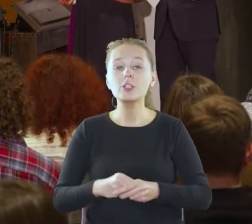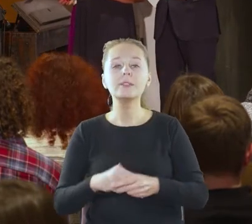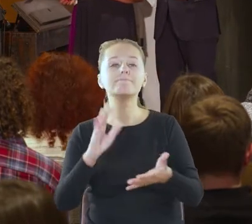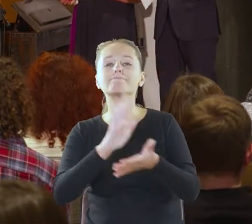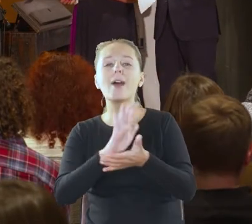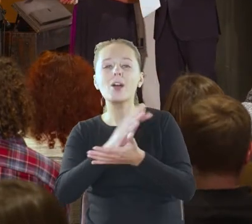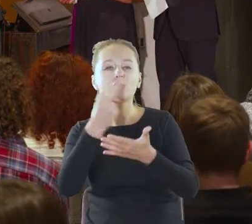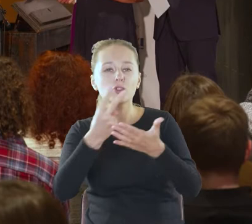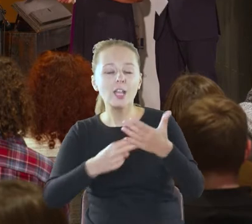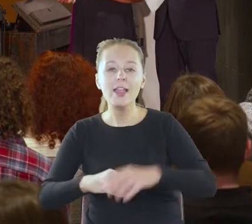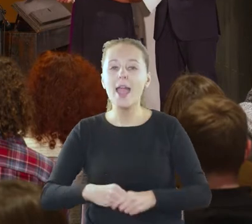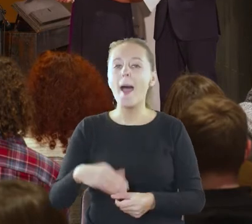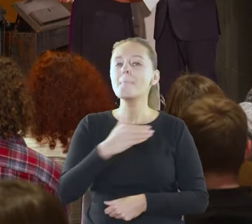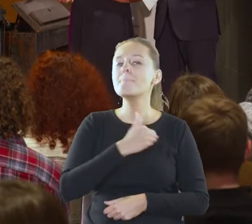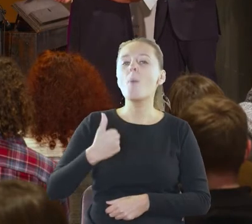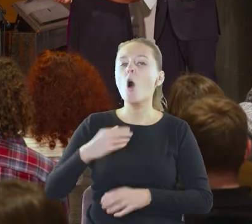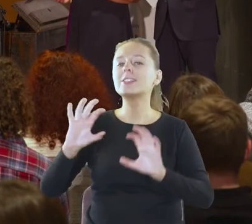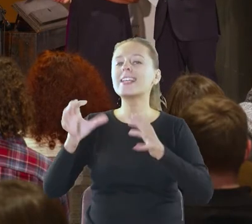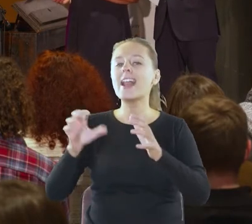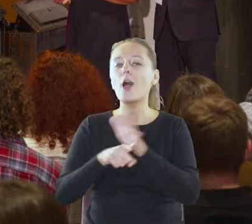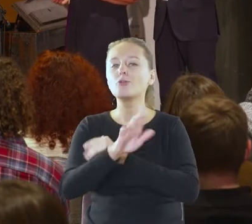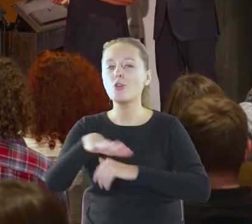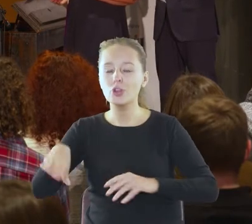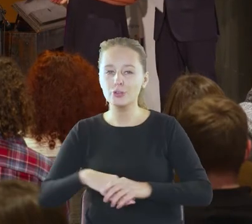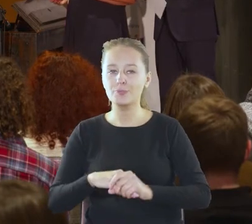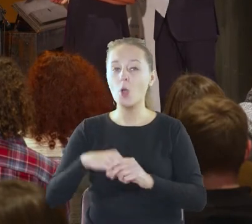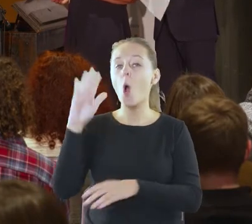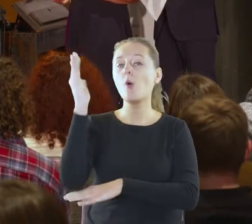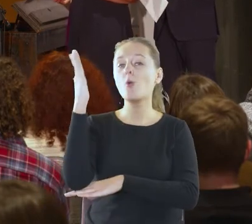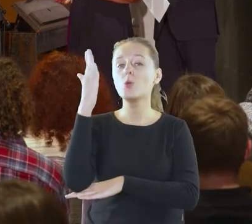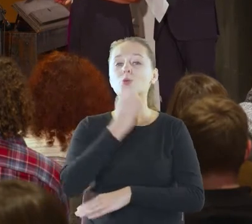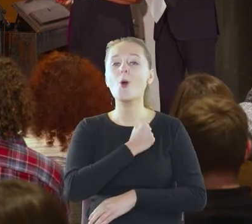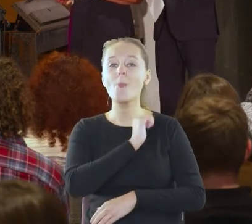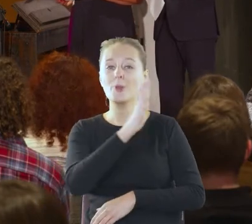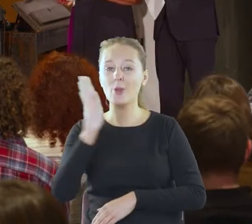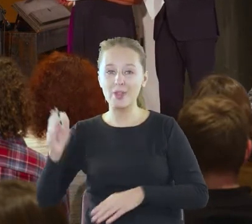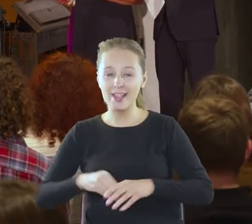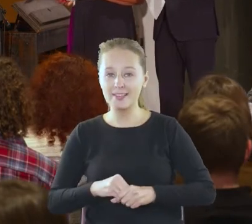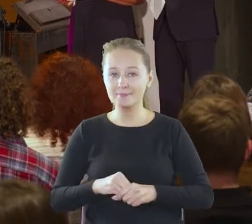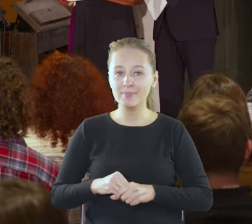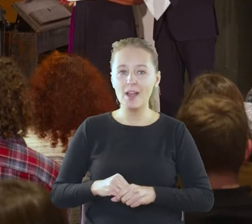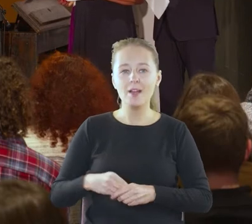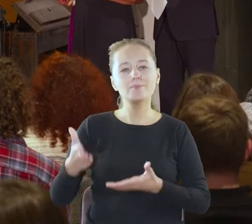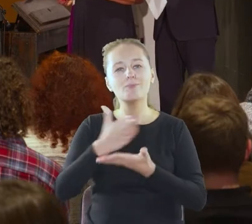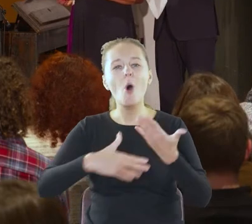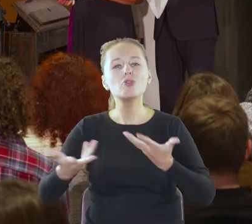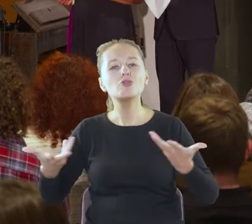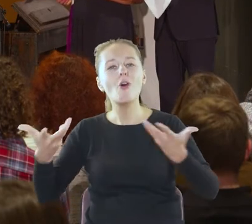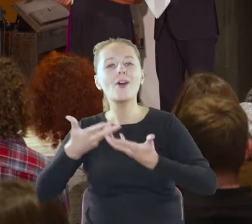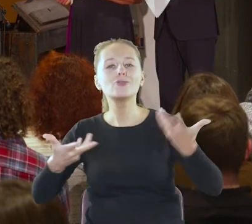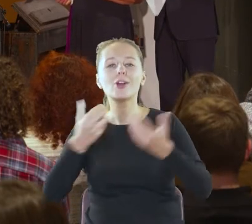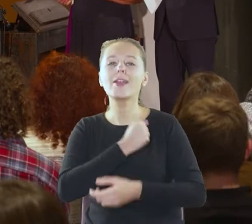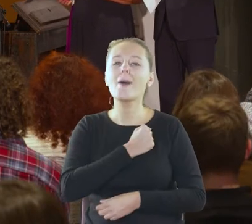Czytania, Polskie Radio Dzieciom, Lustro Biblioteki, Portal Stowarzyszenia Bibliotekarzy